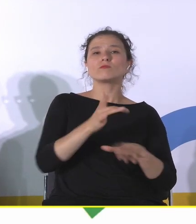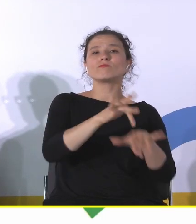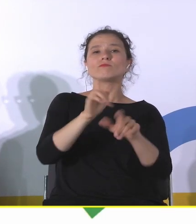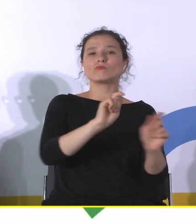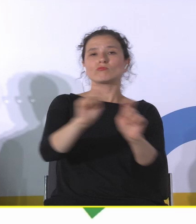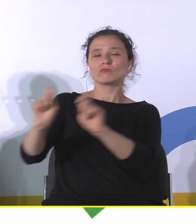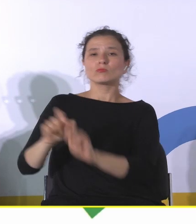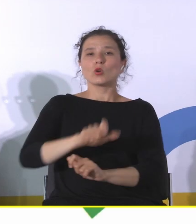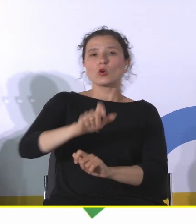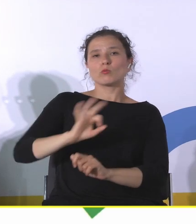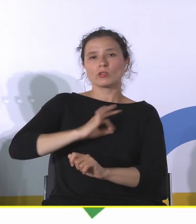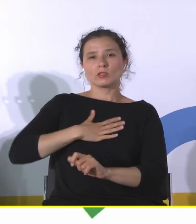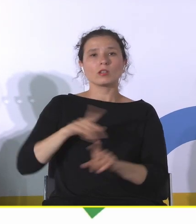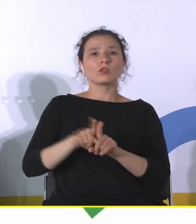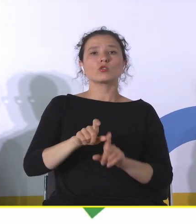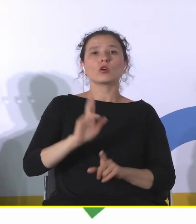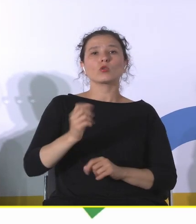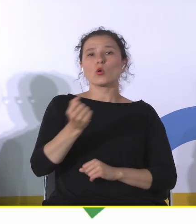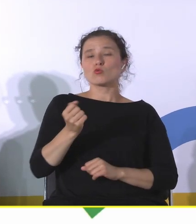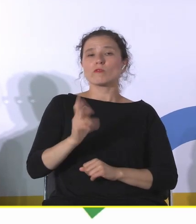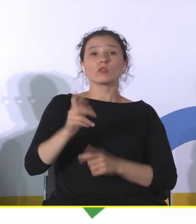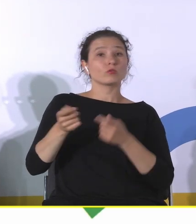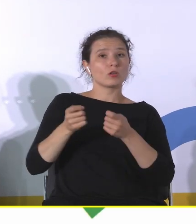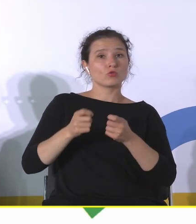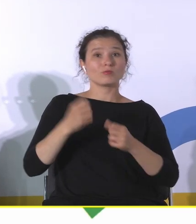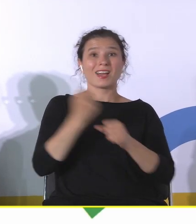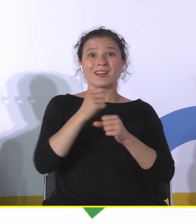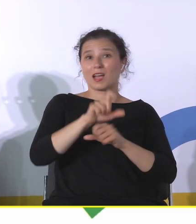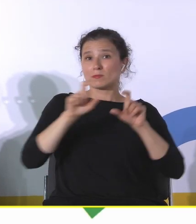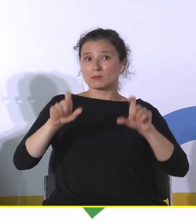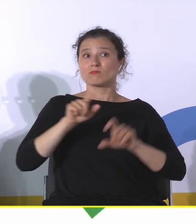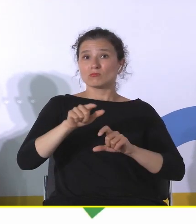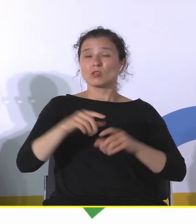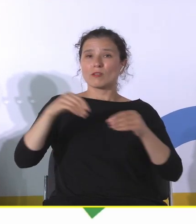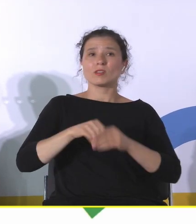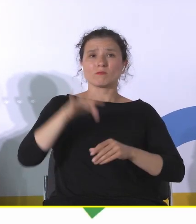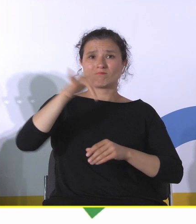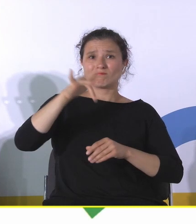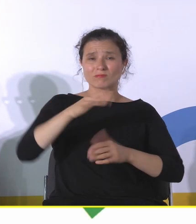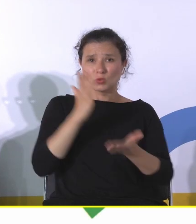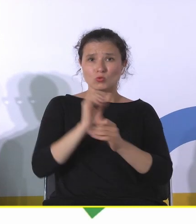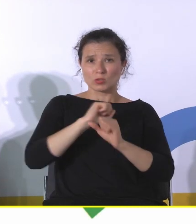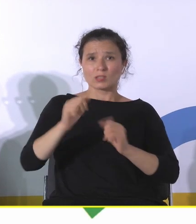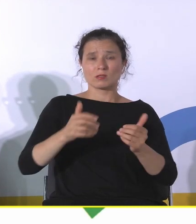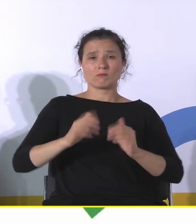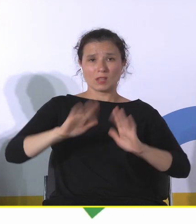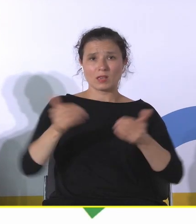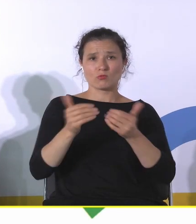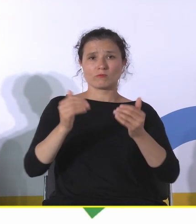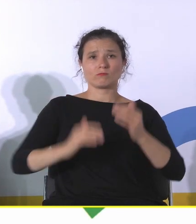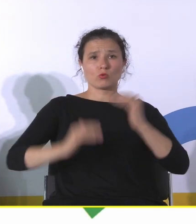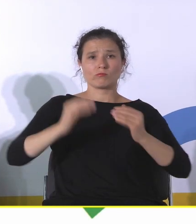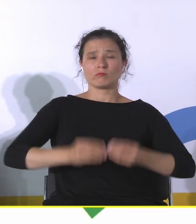zarządzających nimi, że one mają duży potencjał takiego zrównoważonego funkcjonowania. Więc to jest jeden aspekt, jakby dziedzictwo